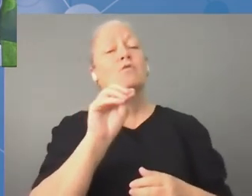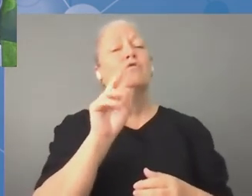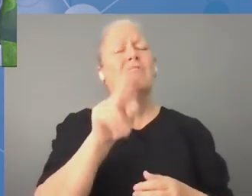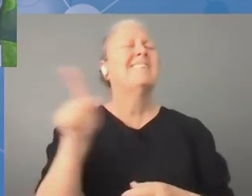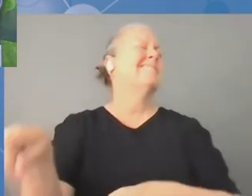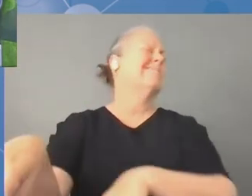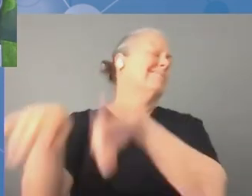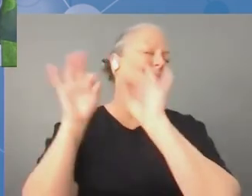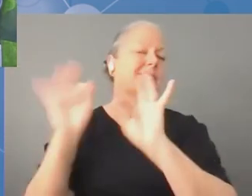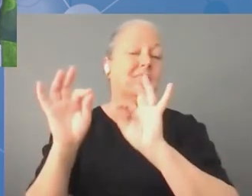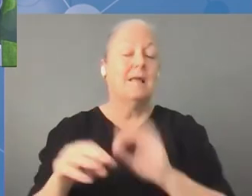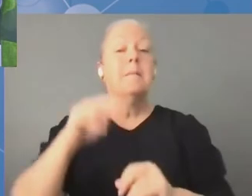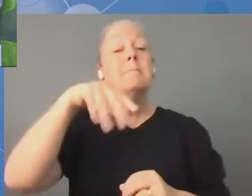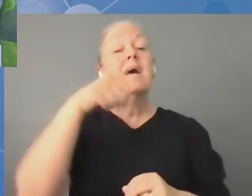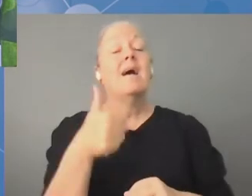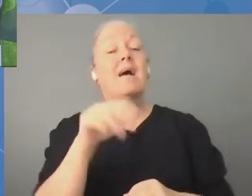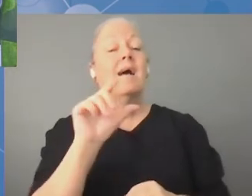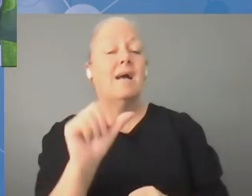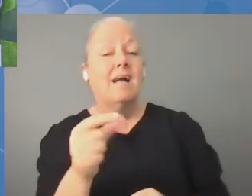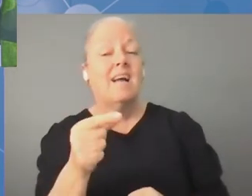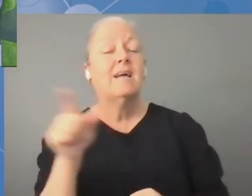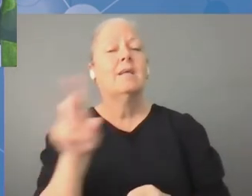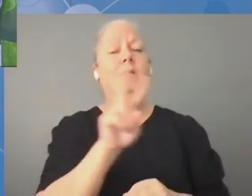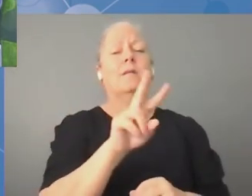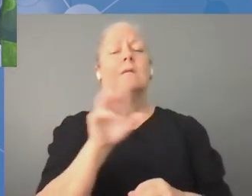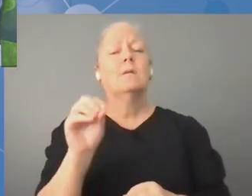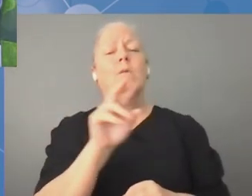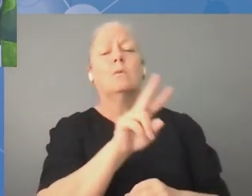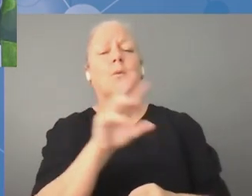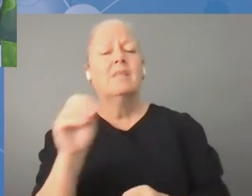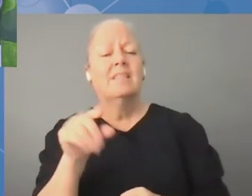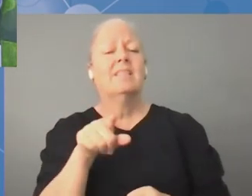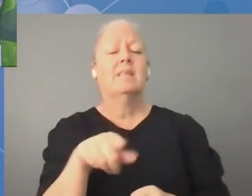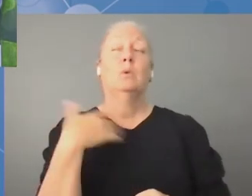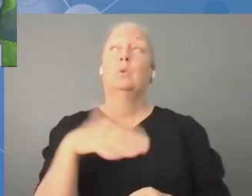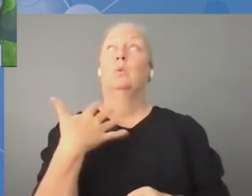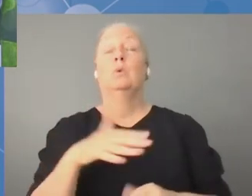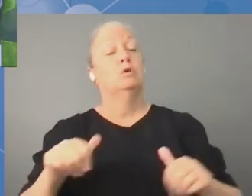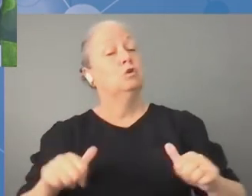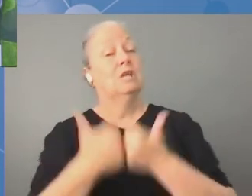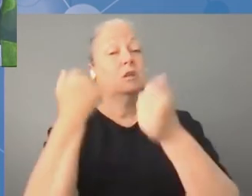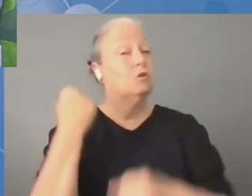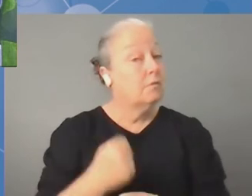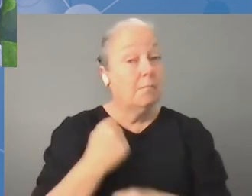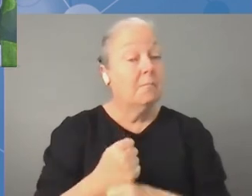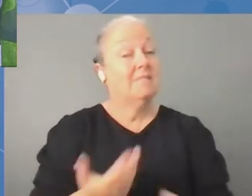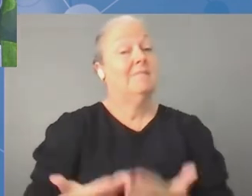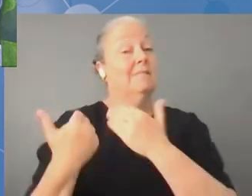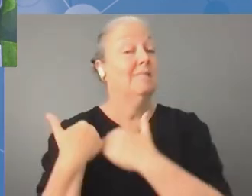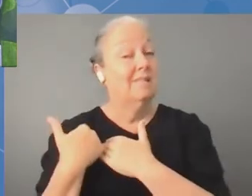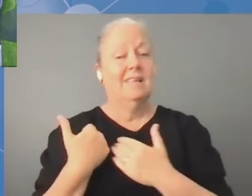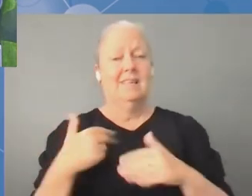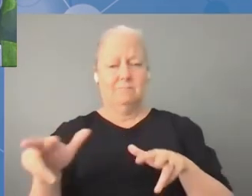niesamowici. Pragnę też podziękować wielostronnej grupie doradczej, która pełniła te